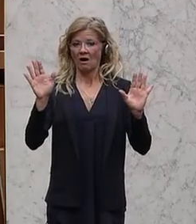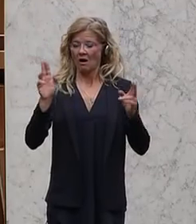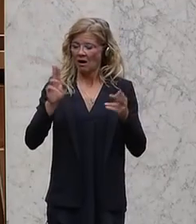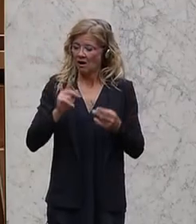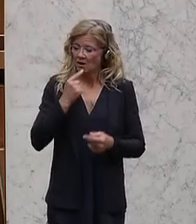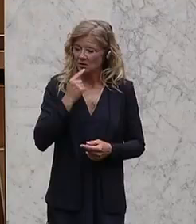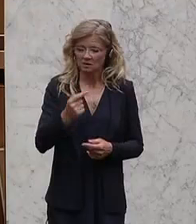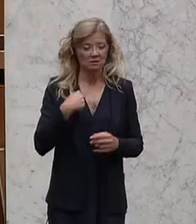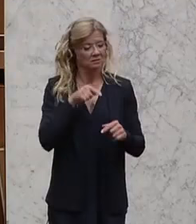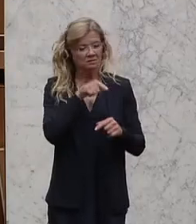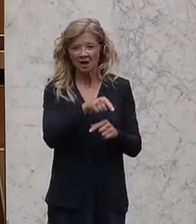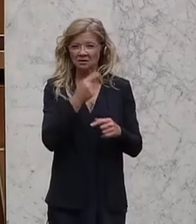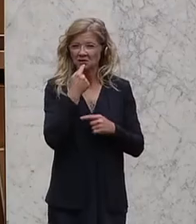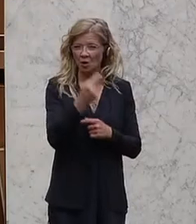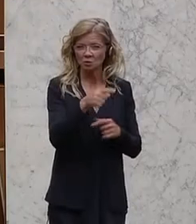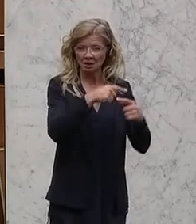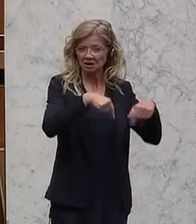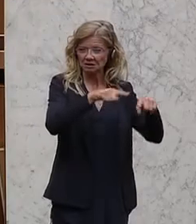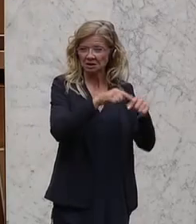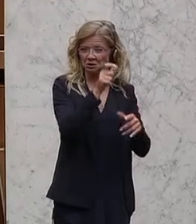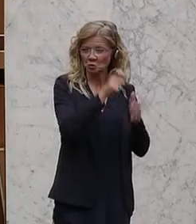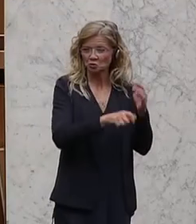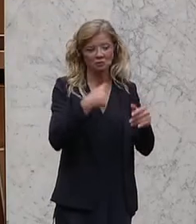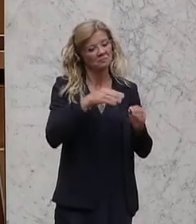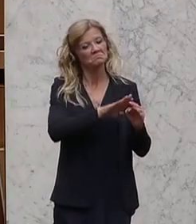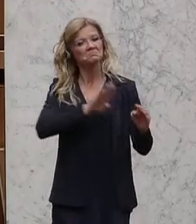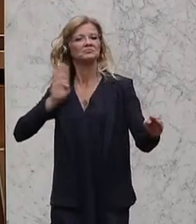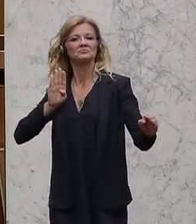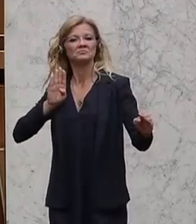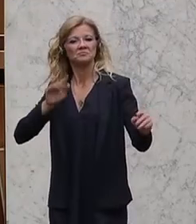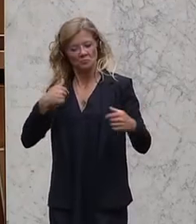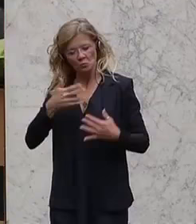davon distanziert haben. Dafür möchte ich mich ausdrücklich bedanken.